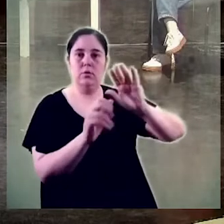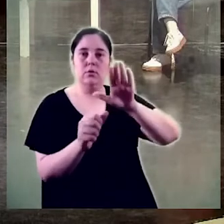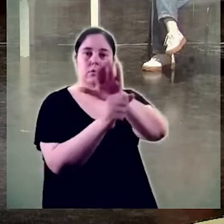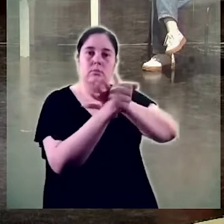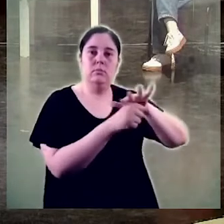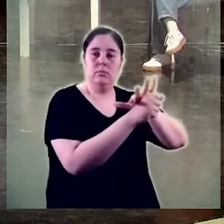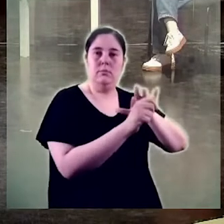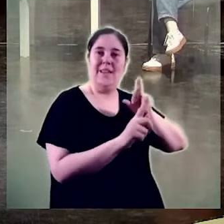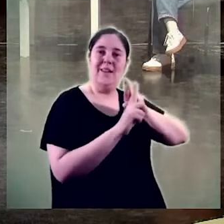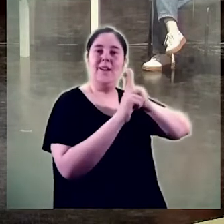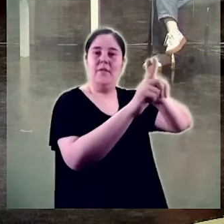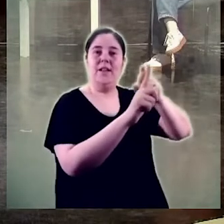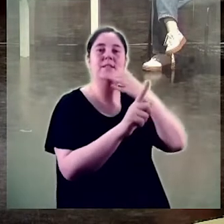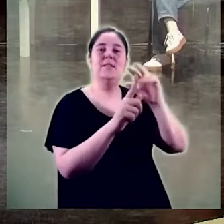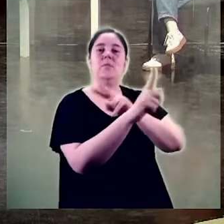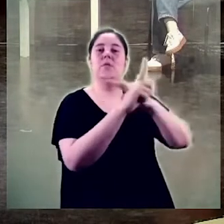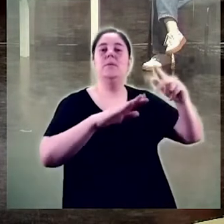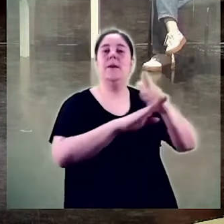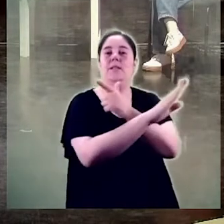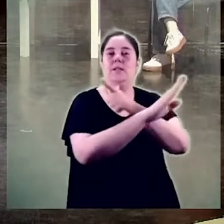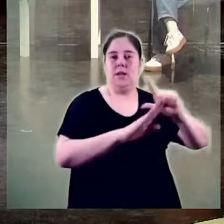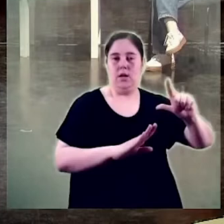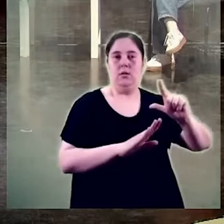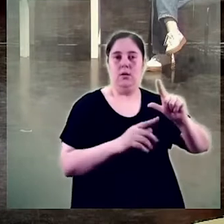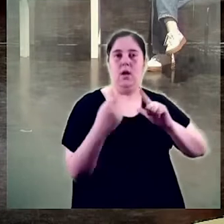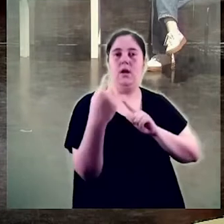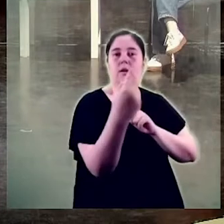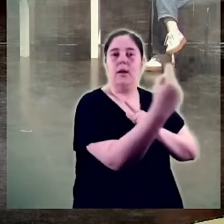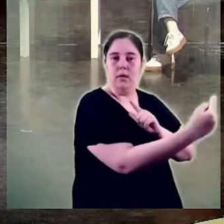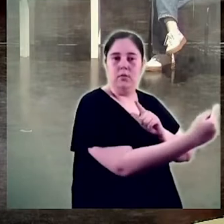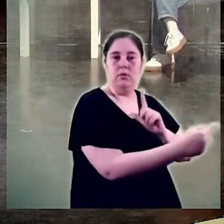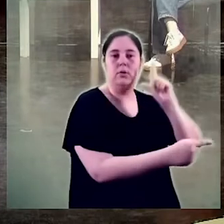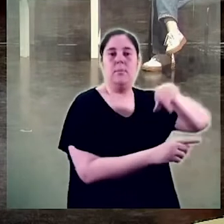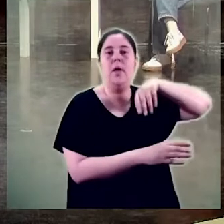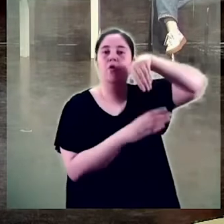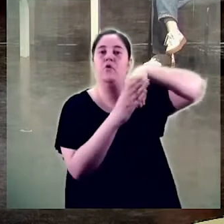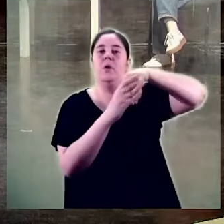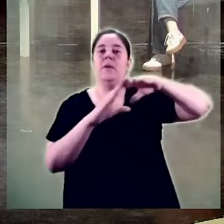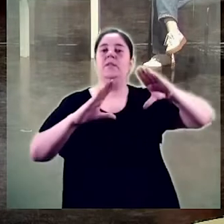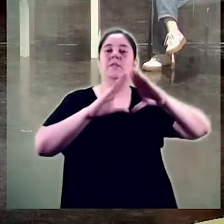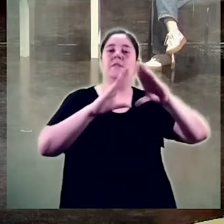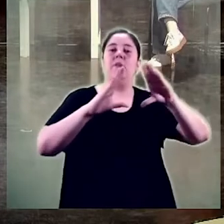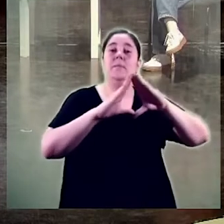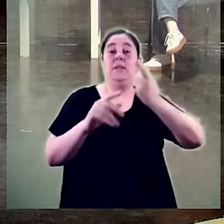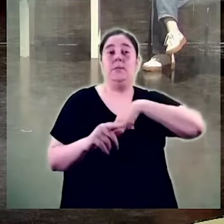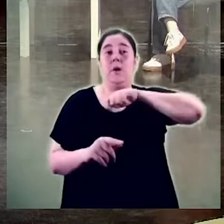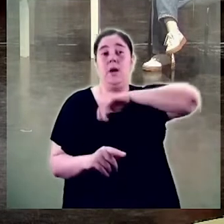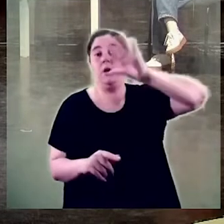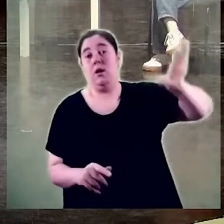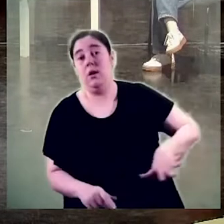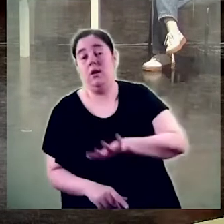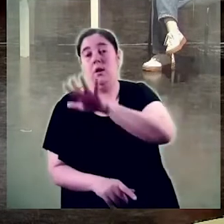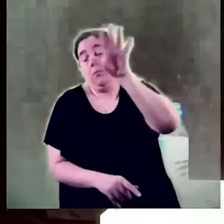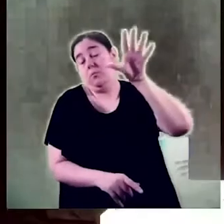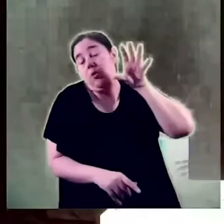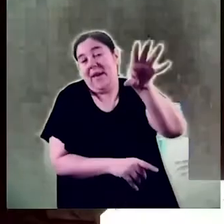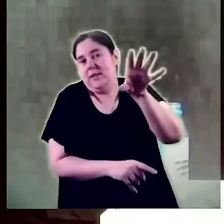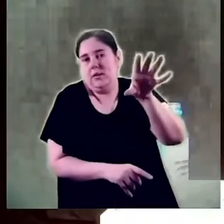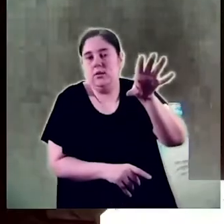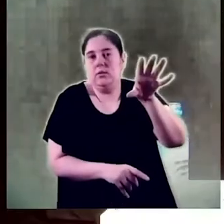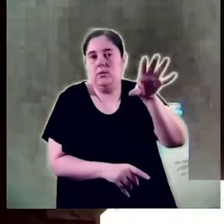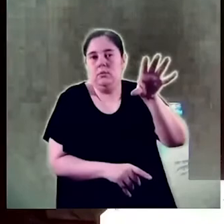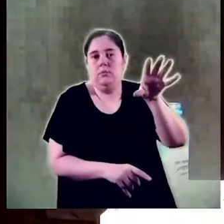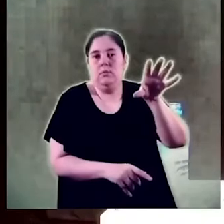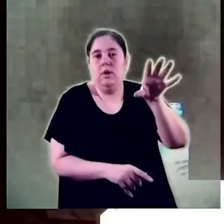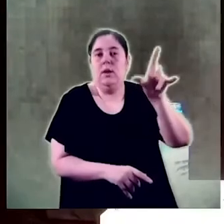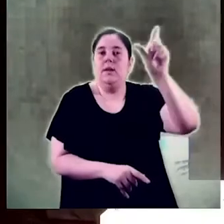referència obligada dels estudis en perspectiva de gènere, fonaments dels feminismes del nostre país i